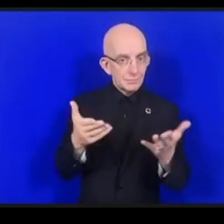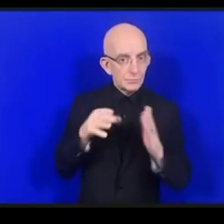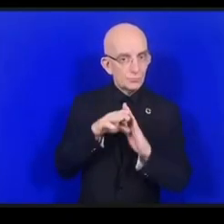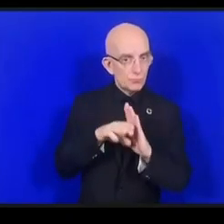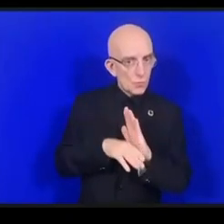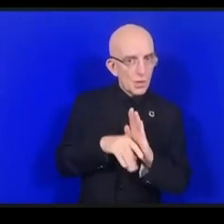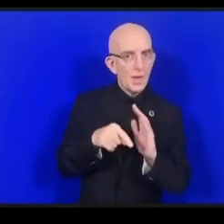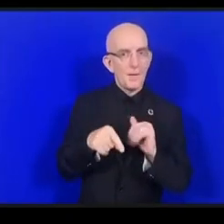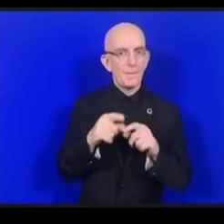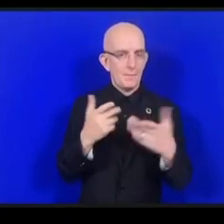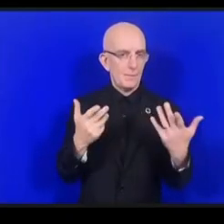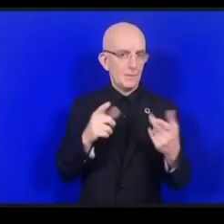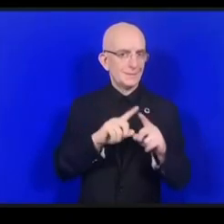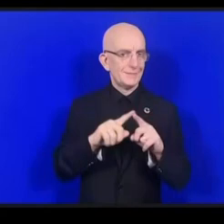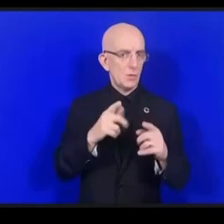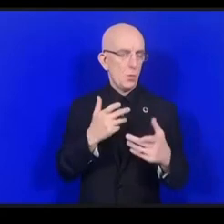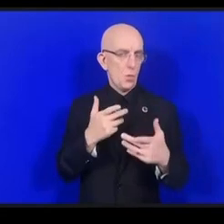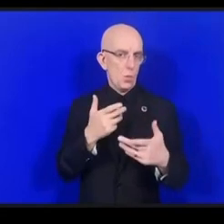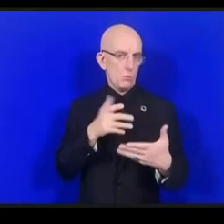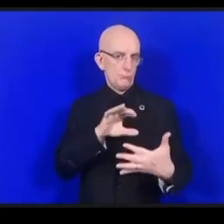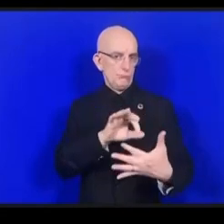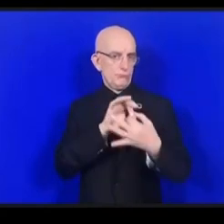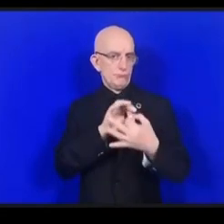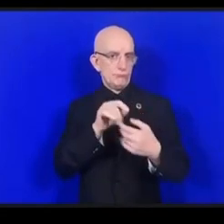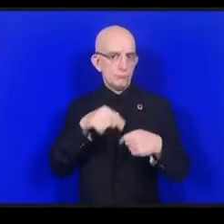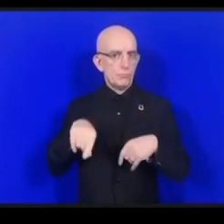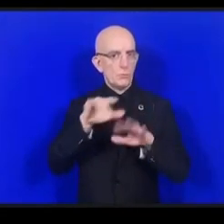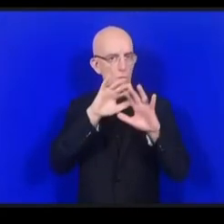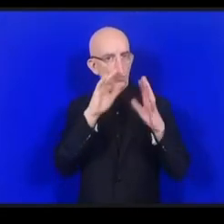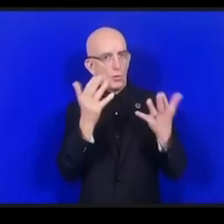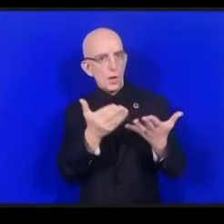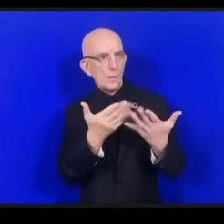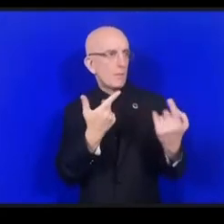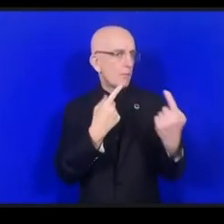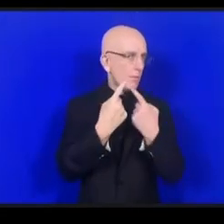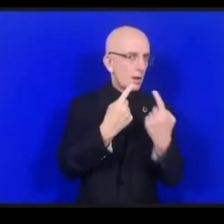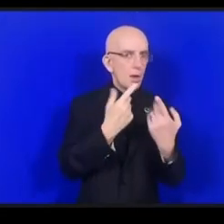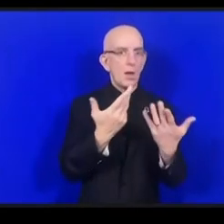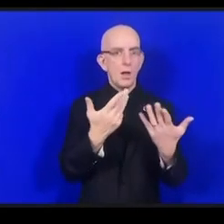فالنفاذ إلى الإنترنت يمكننا من الاستفادة من هذه البرامج